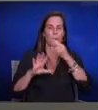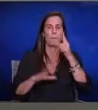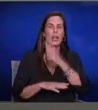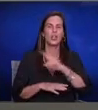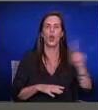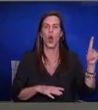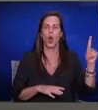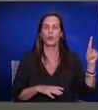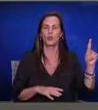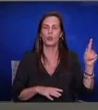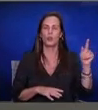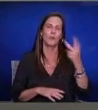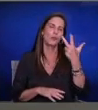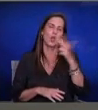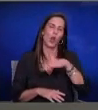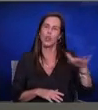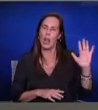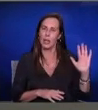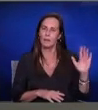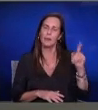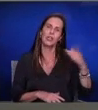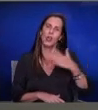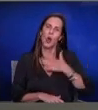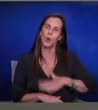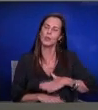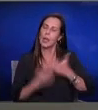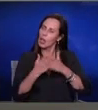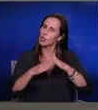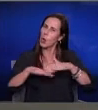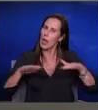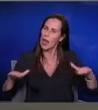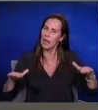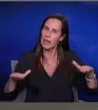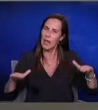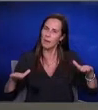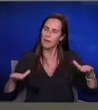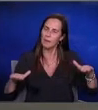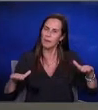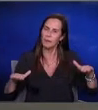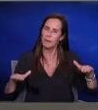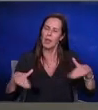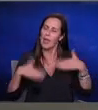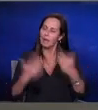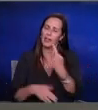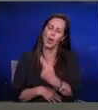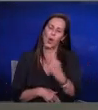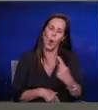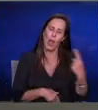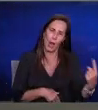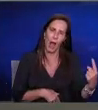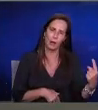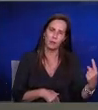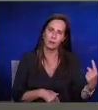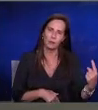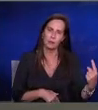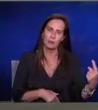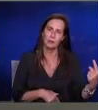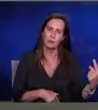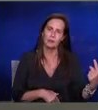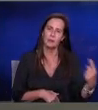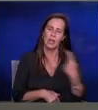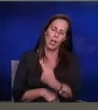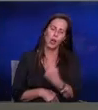אז היא רוצה לעזור לילדים שלה ולתת לכל אחד מהם אפשרות אחת לכל אחד מהם